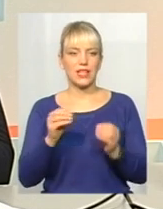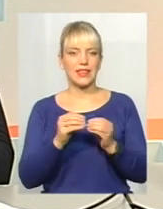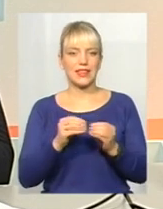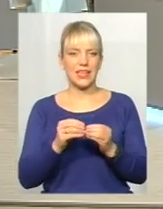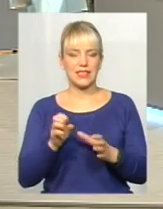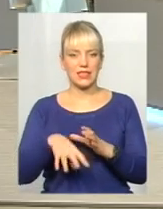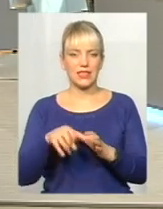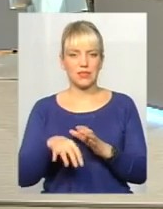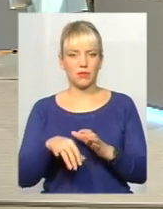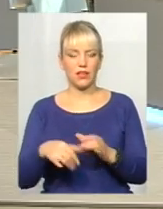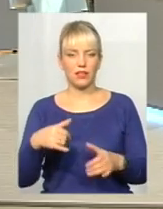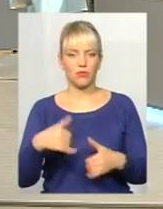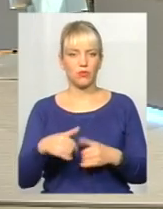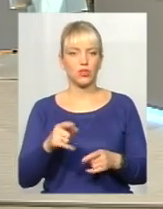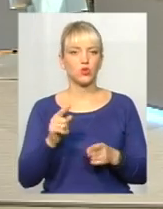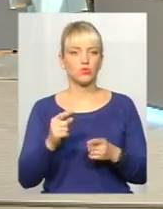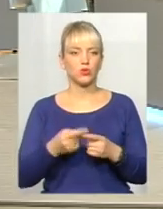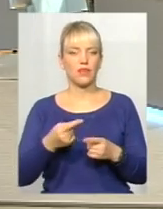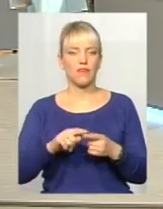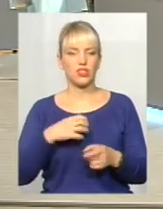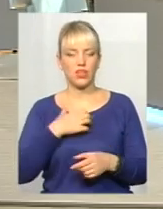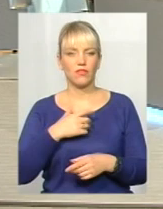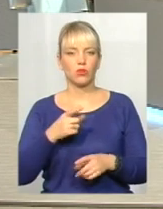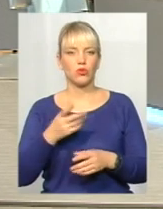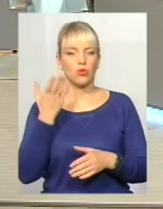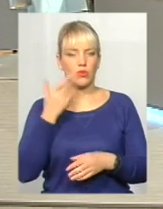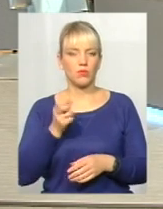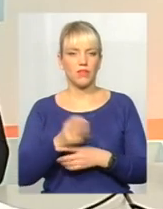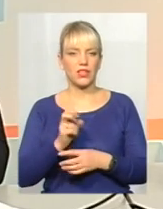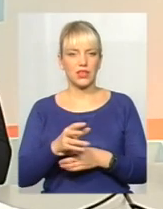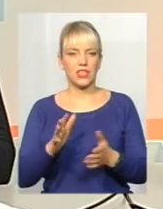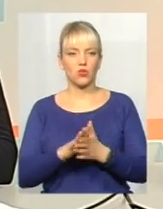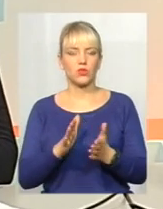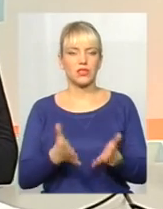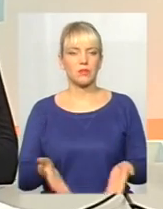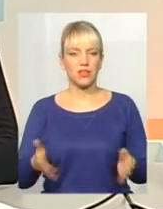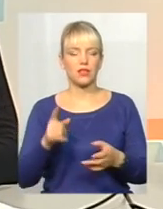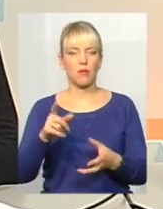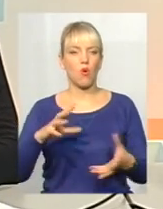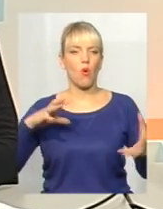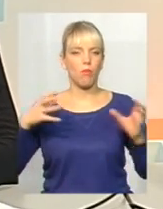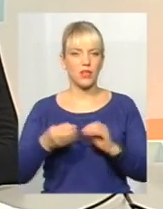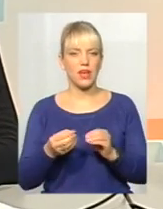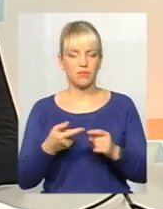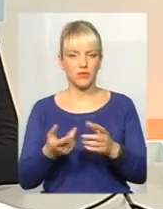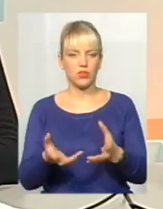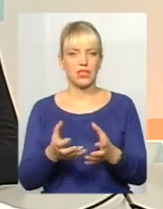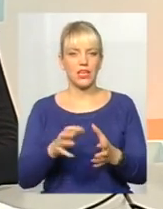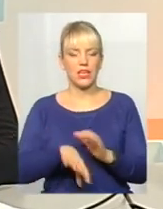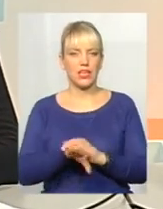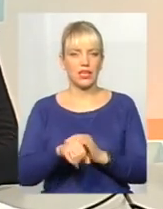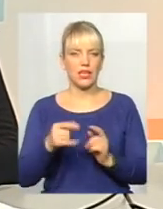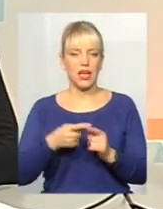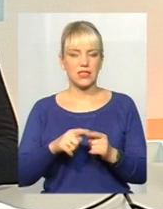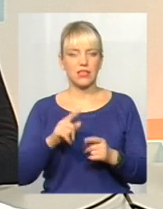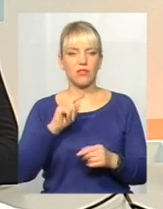в бак. Чому це важливо? Тому що навіть коли ми викидаємо смітник, то вона забирає певний об'єм. І це все про економіку наші